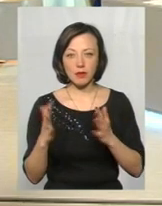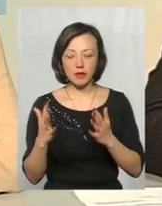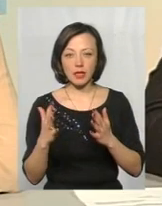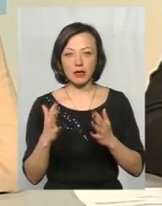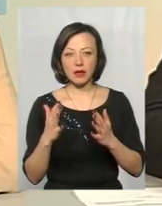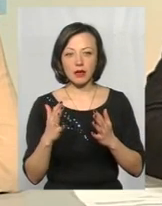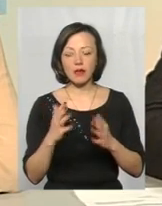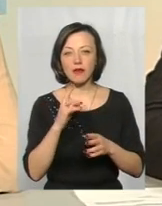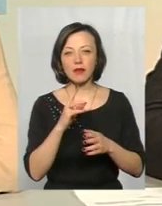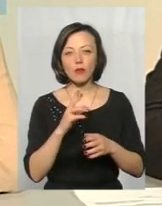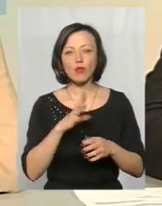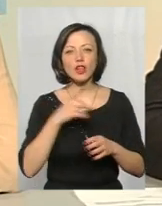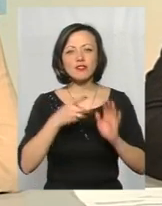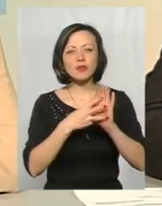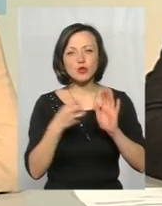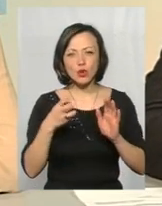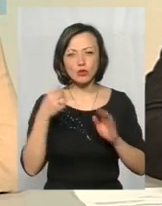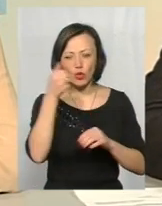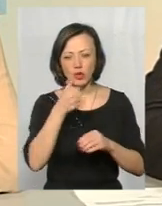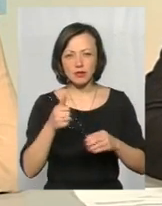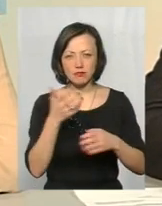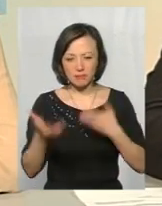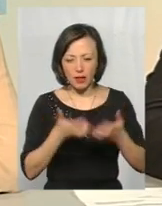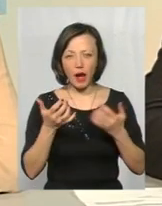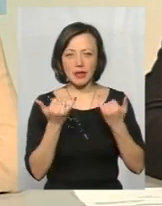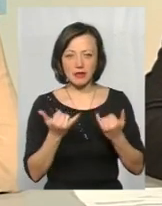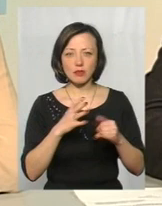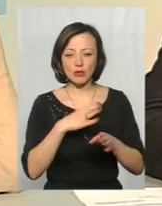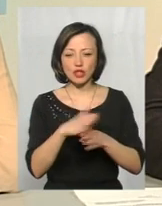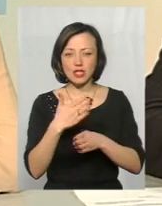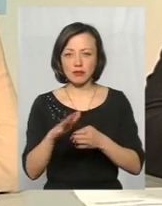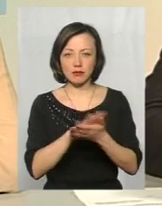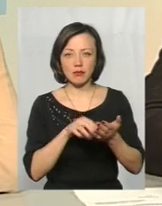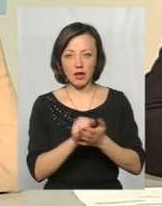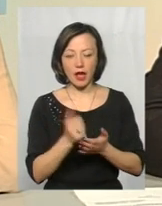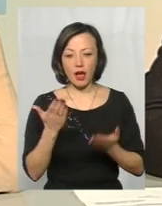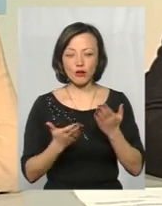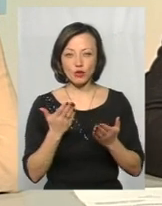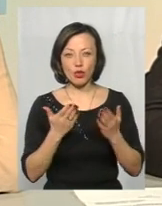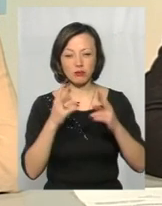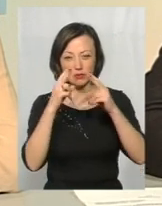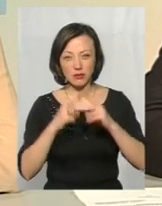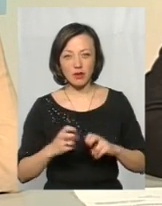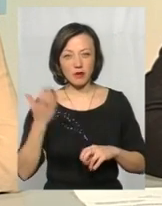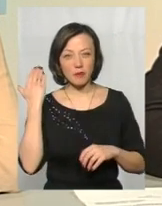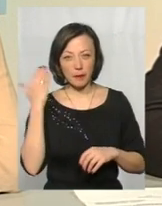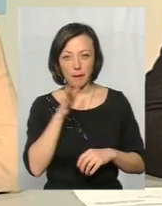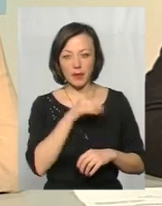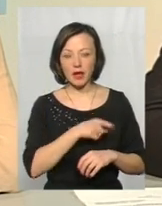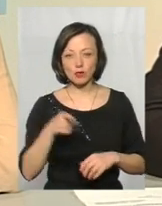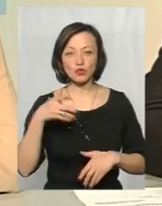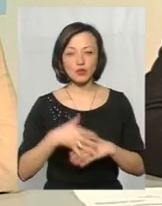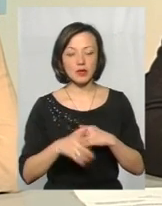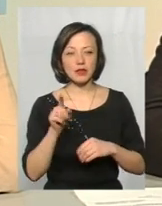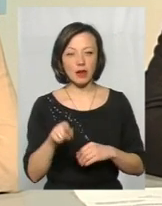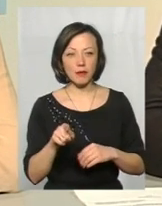І зрозуміло, що якщо судити зараз з точки зору автентики того періоду, то зрозуміло, що